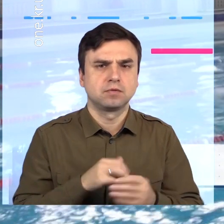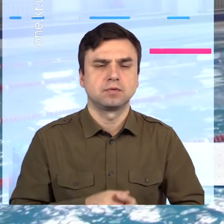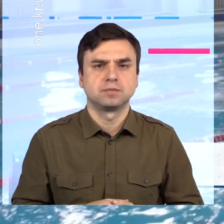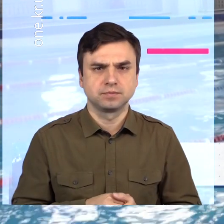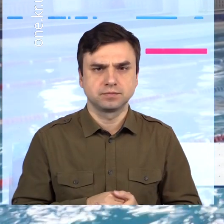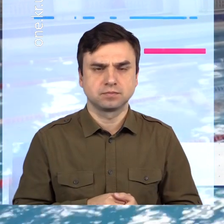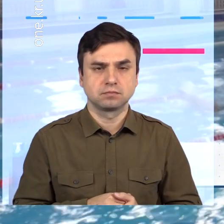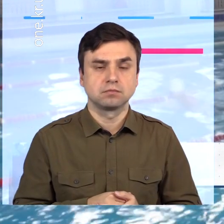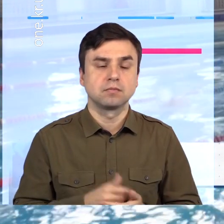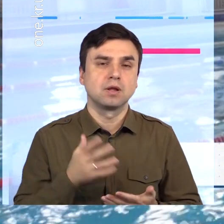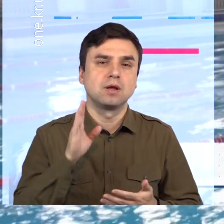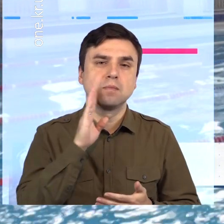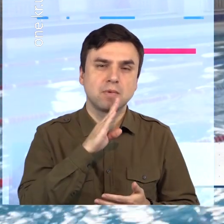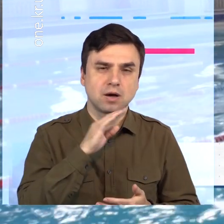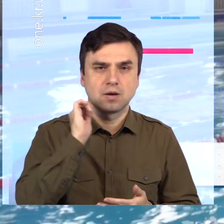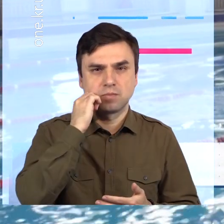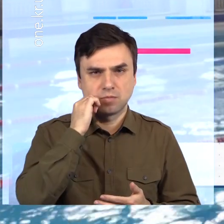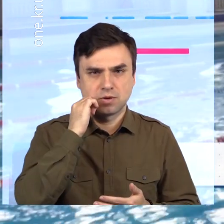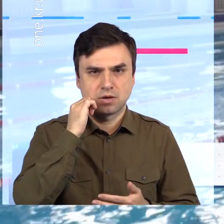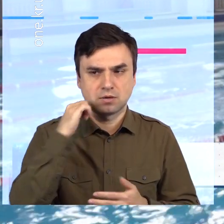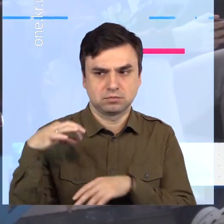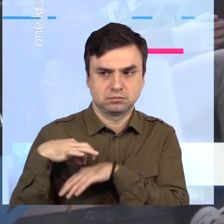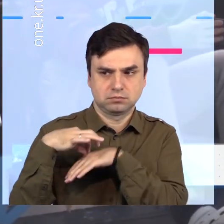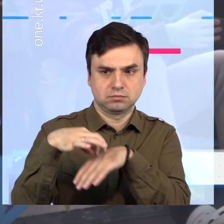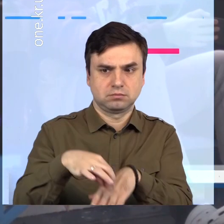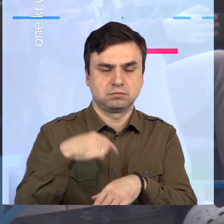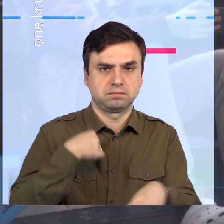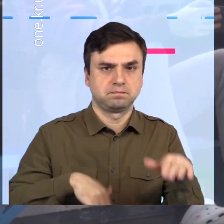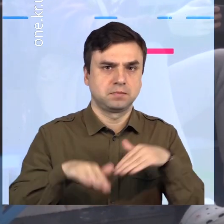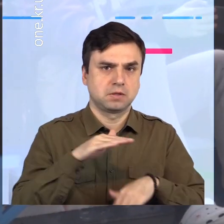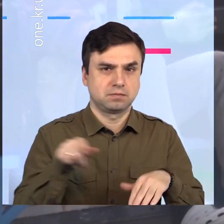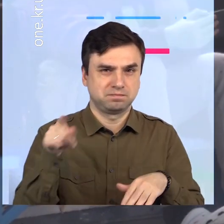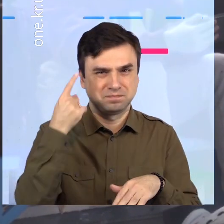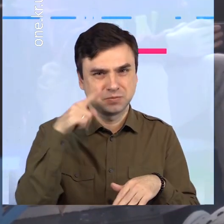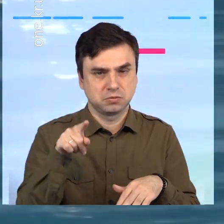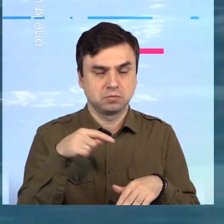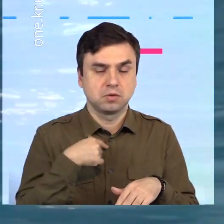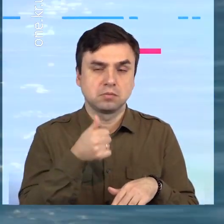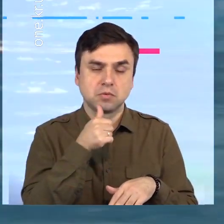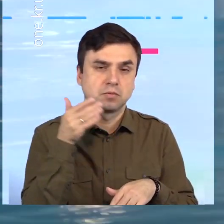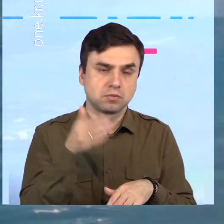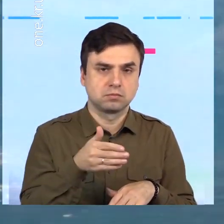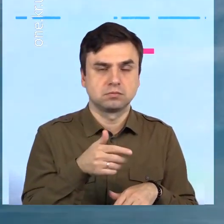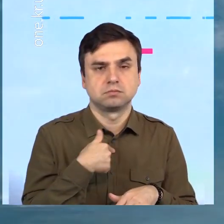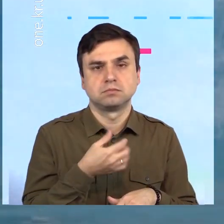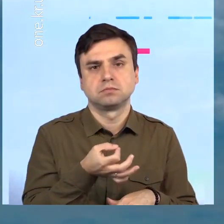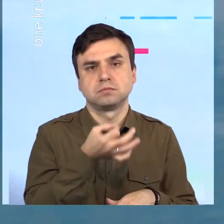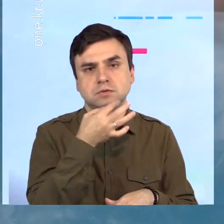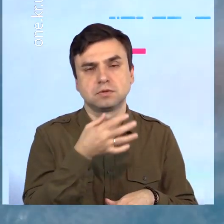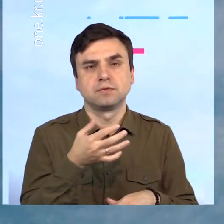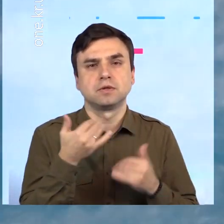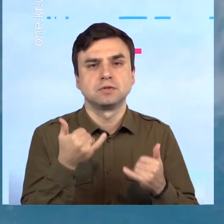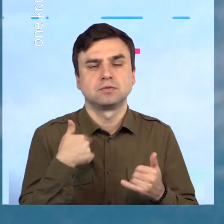плавання із-за мамою і бабусі. Це була їхня сайтіва. Покамість подобається, поки ми плаваємо. Сьогодні я плавав 100